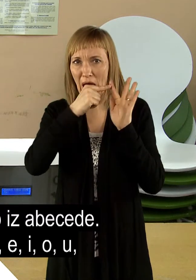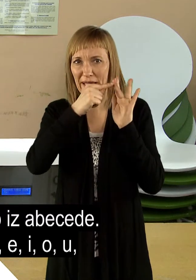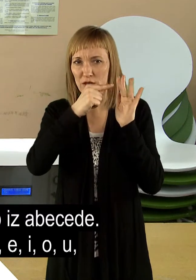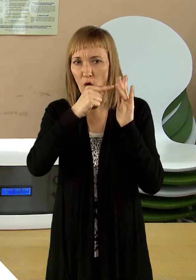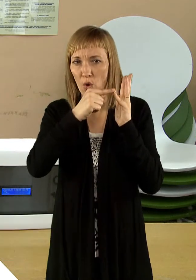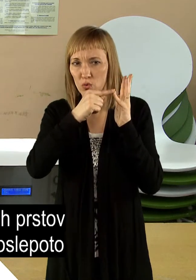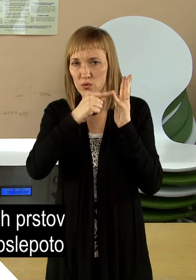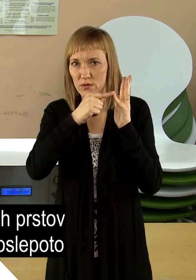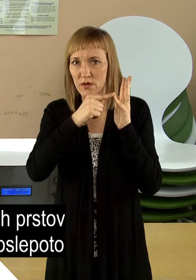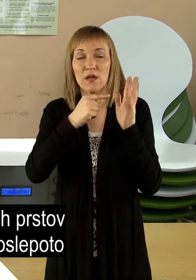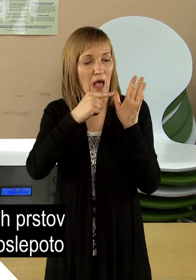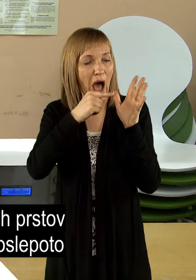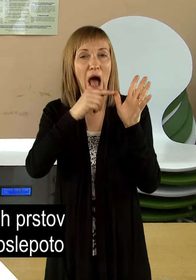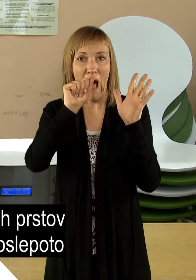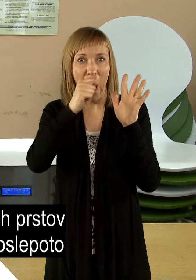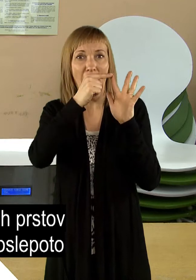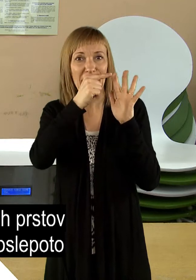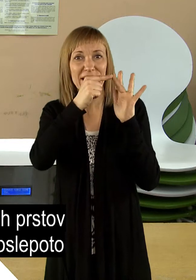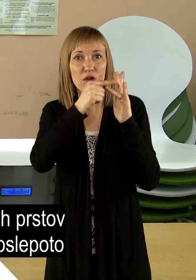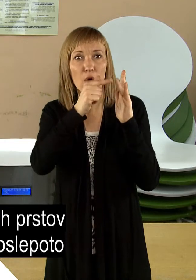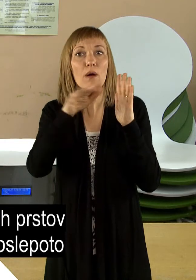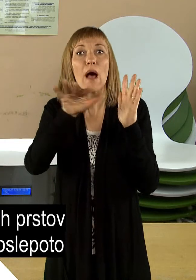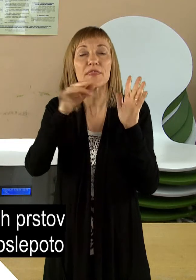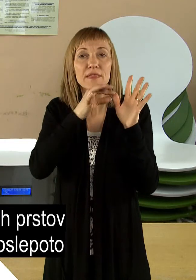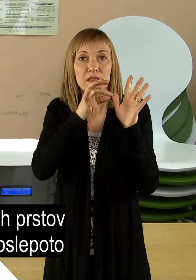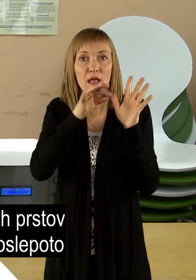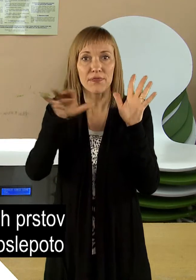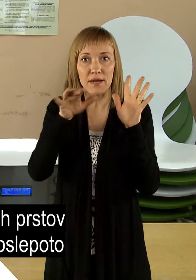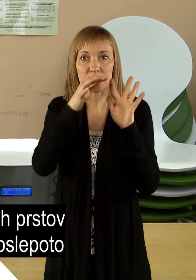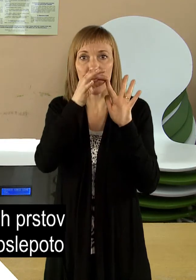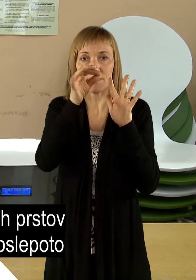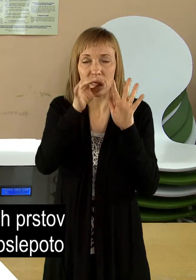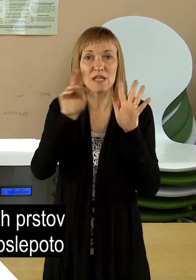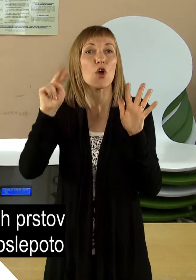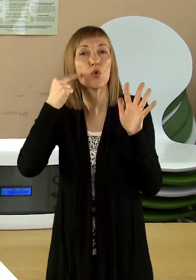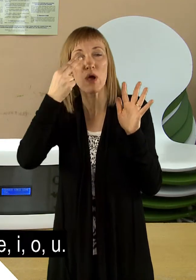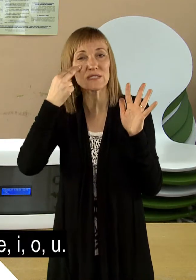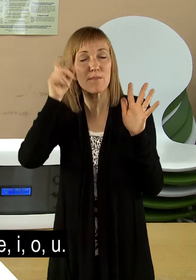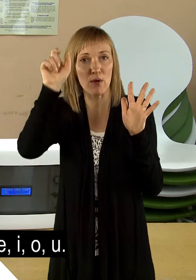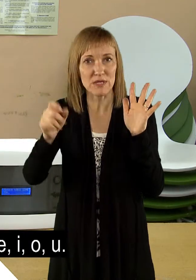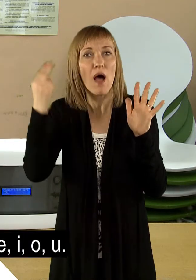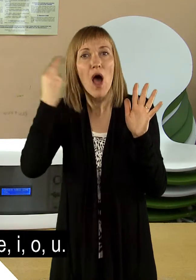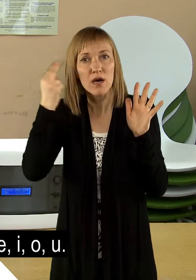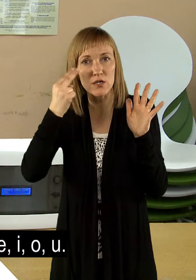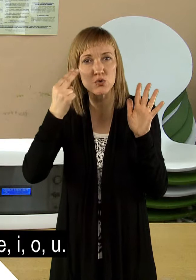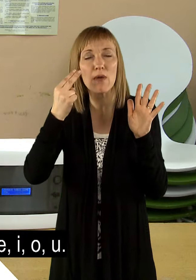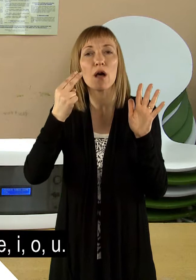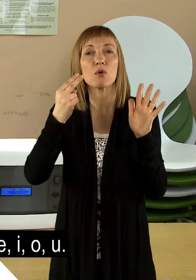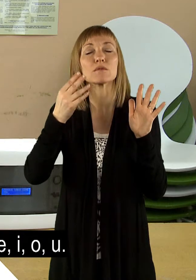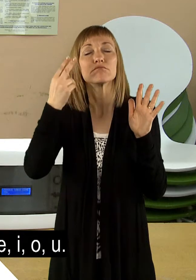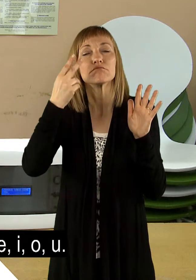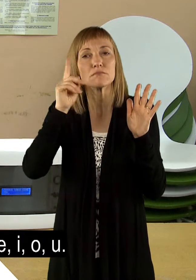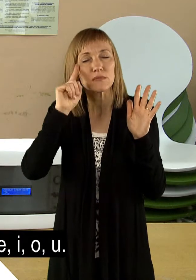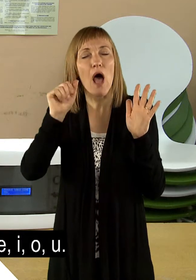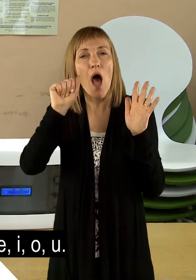U, se dejansko na vseh konicah mojih prstov potrese in oseba z gluhoslepoto razume to kot